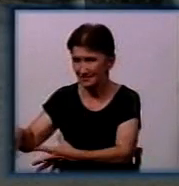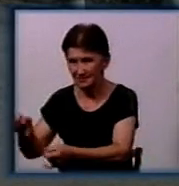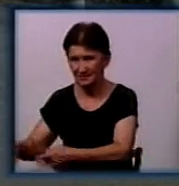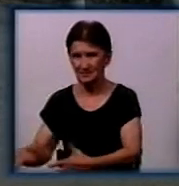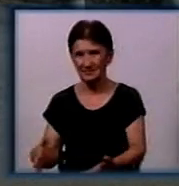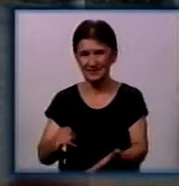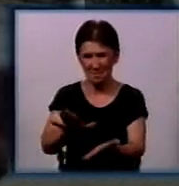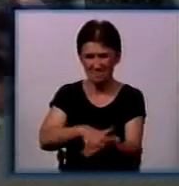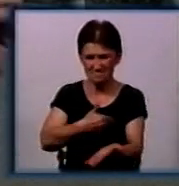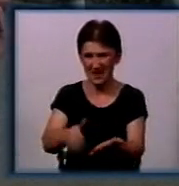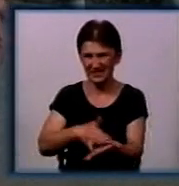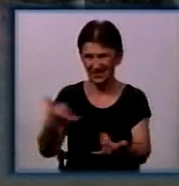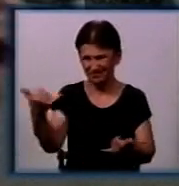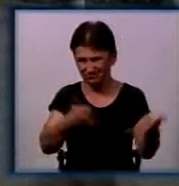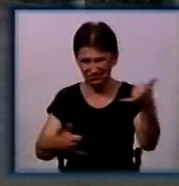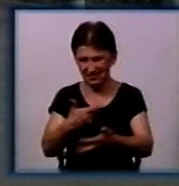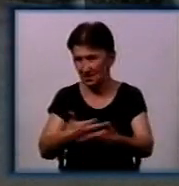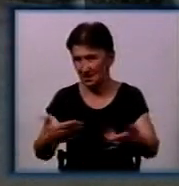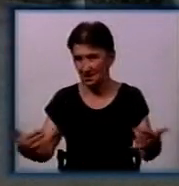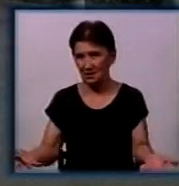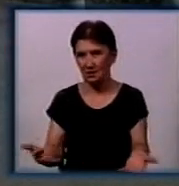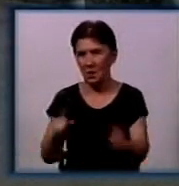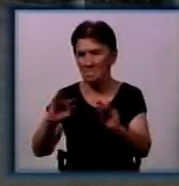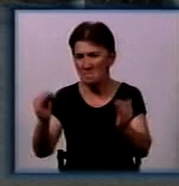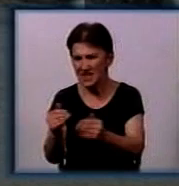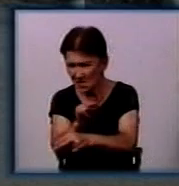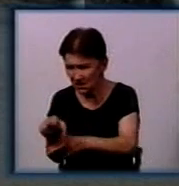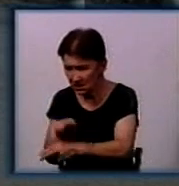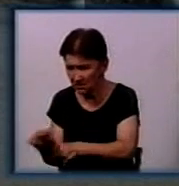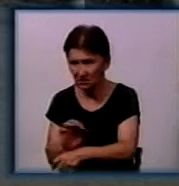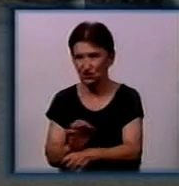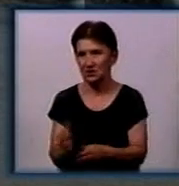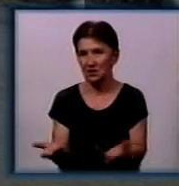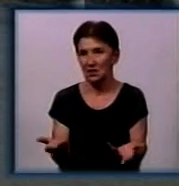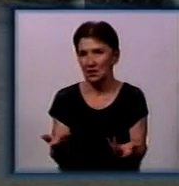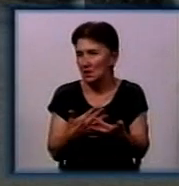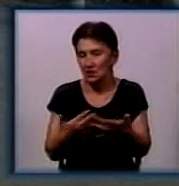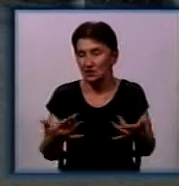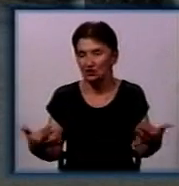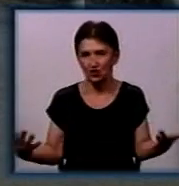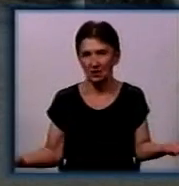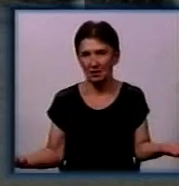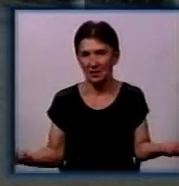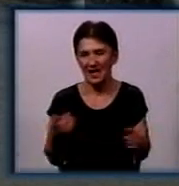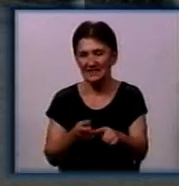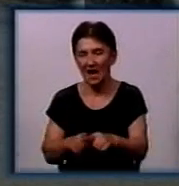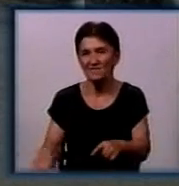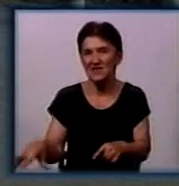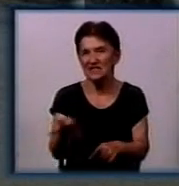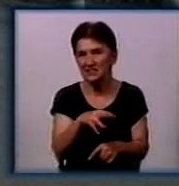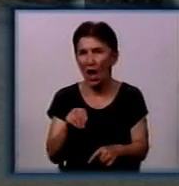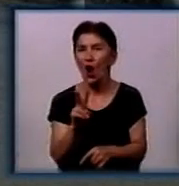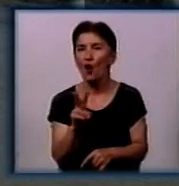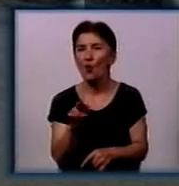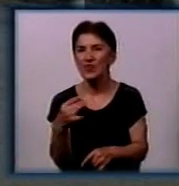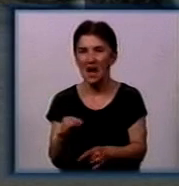мастил, тому що тут і міні-СТО вони влаштовували, і таке інше. Це все комунальні